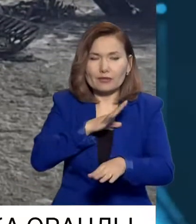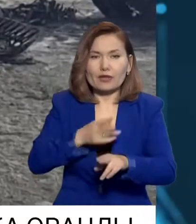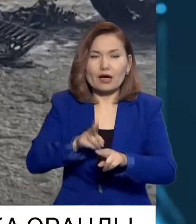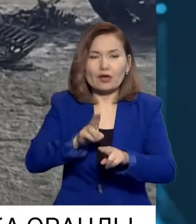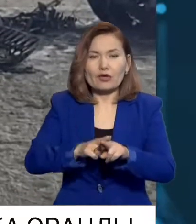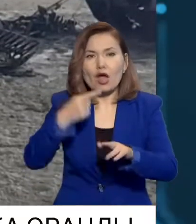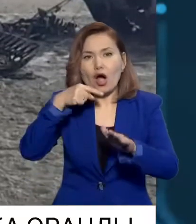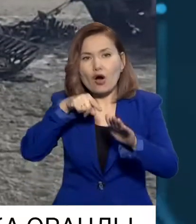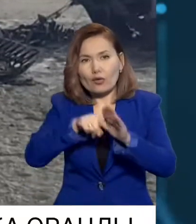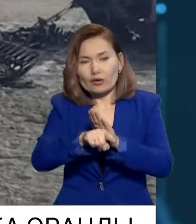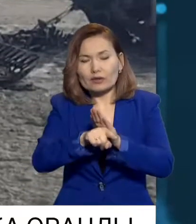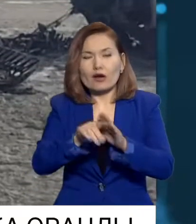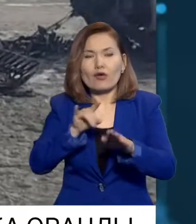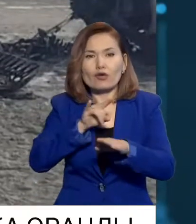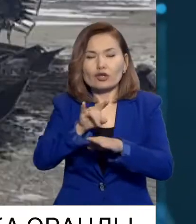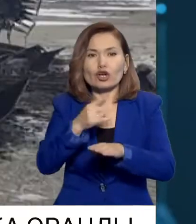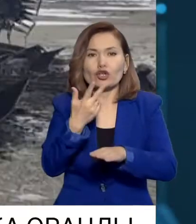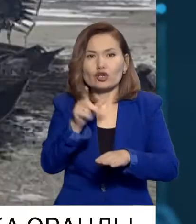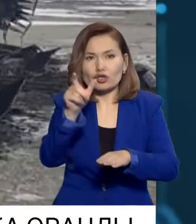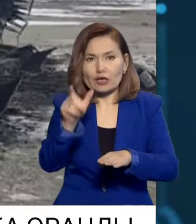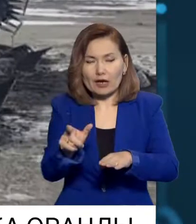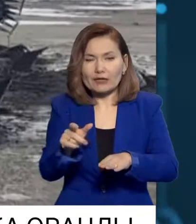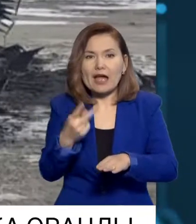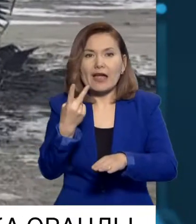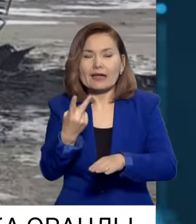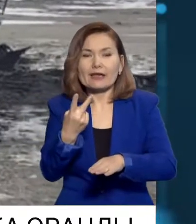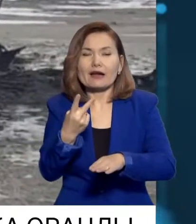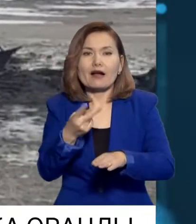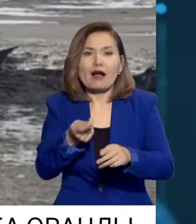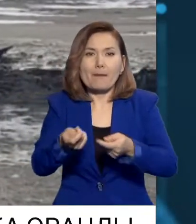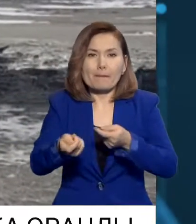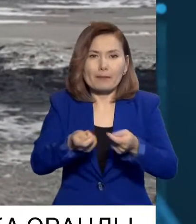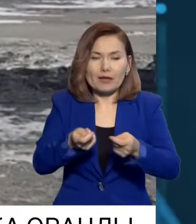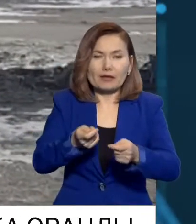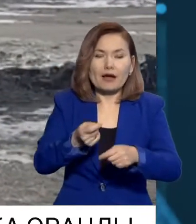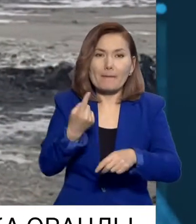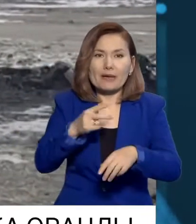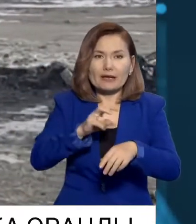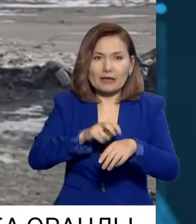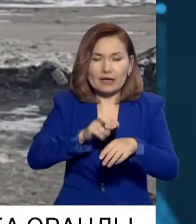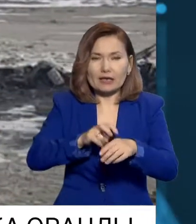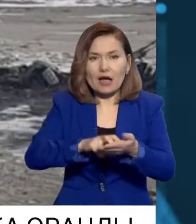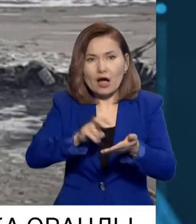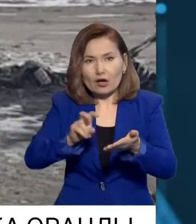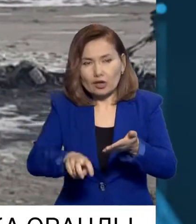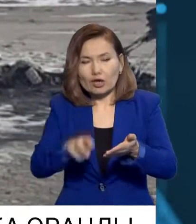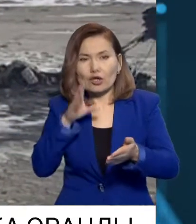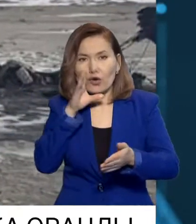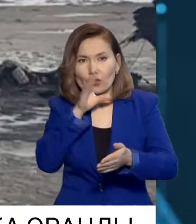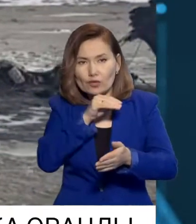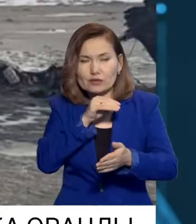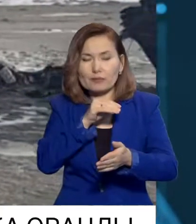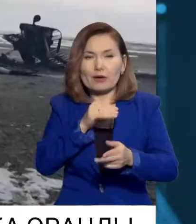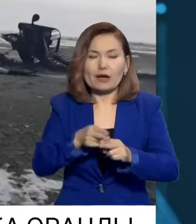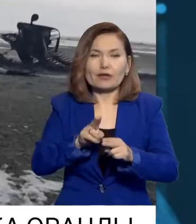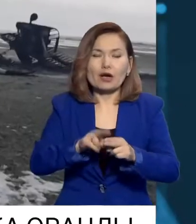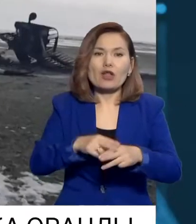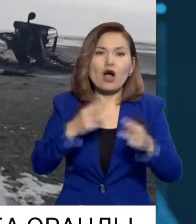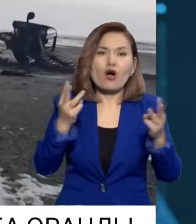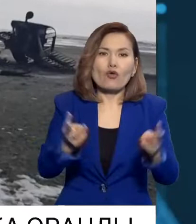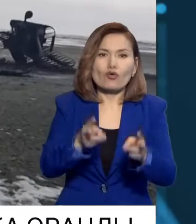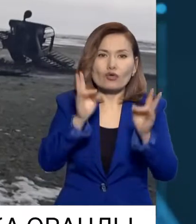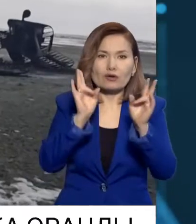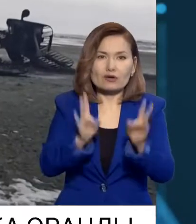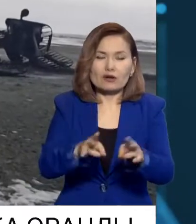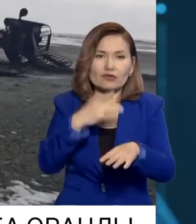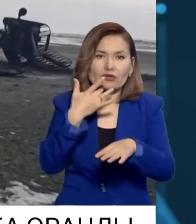борттағы үш адам, яғни екі пилотпен бір дәргер аман шығып үлгерген. Ал құтқарушылар келем дегеншеден ұтқағыранған